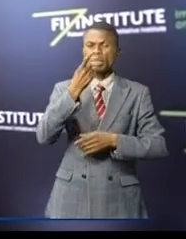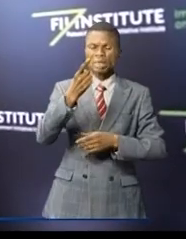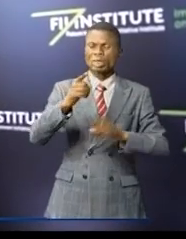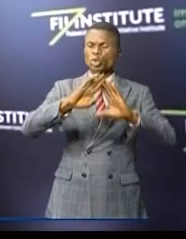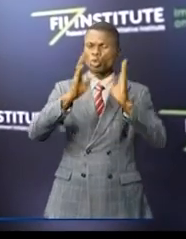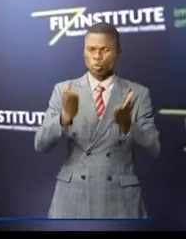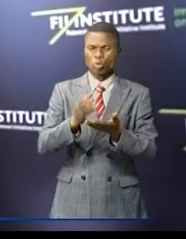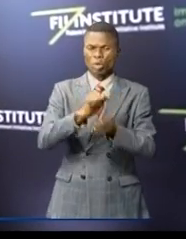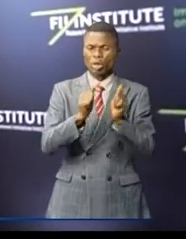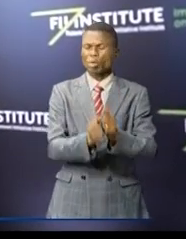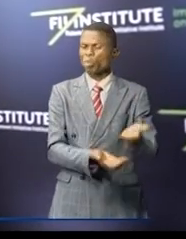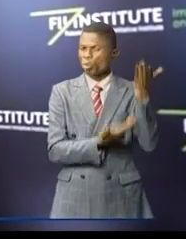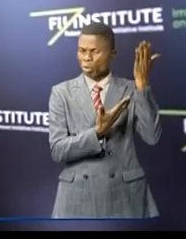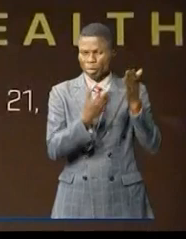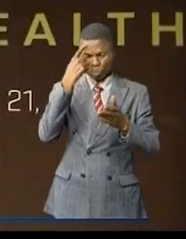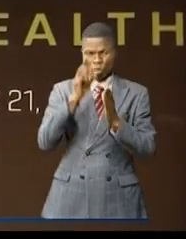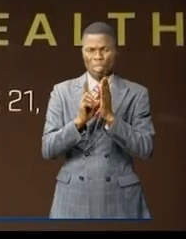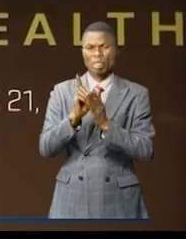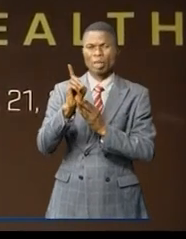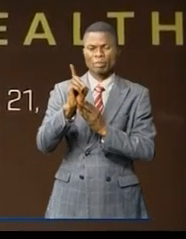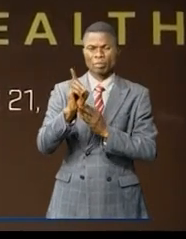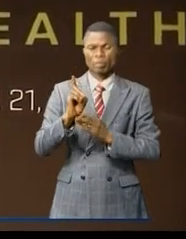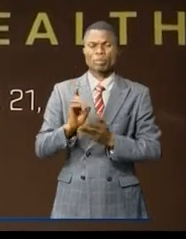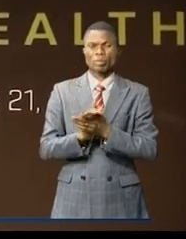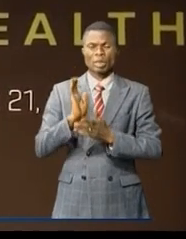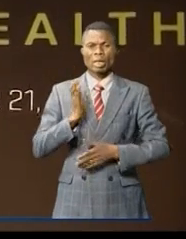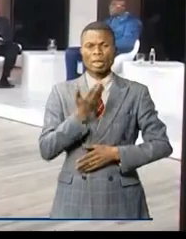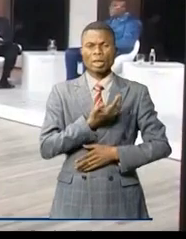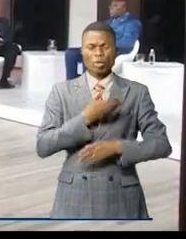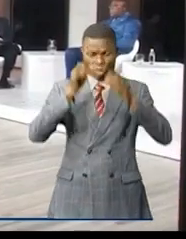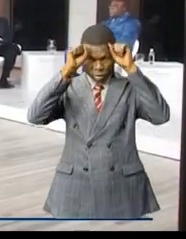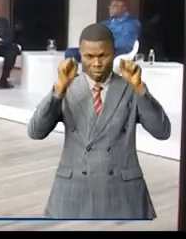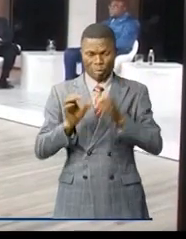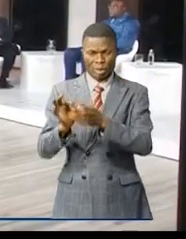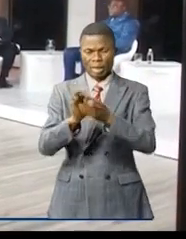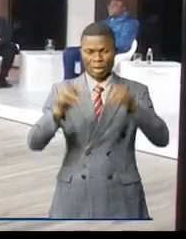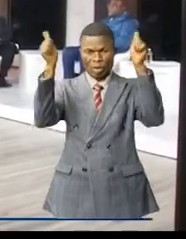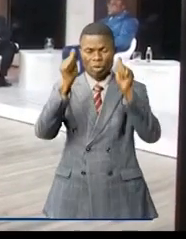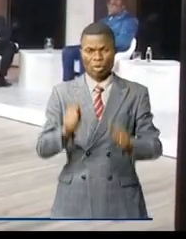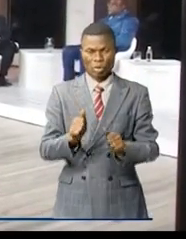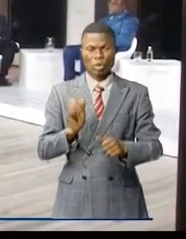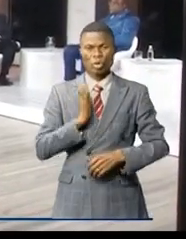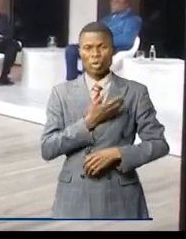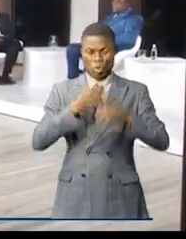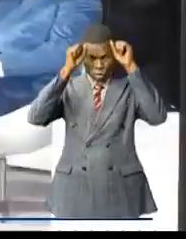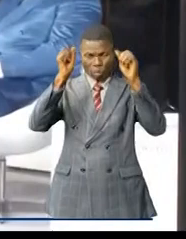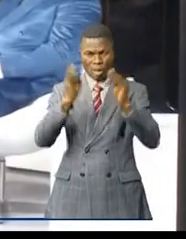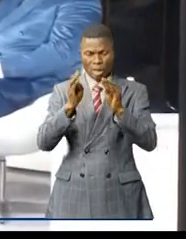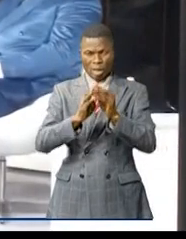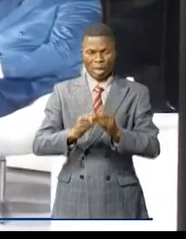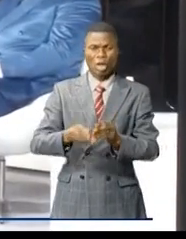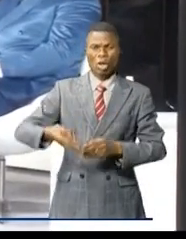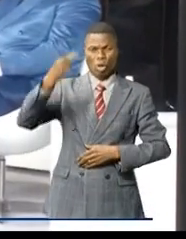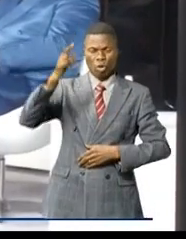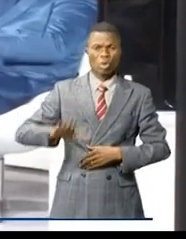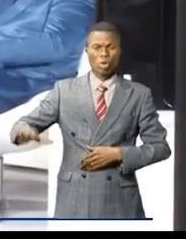sur les questions prioritaires de développement. Le président d'exercice de l'Union africaine comme le président du pays haute de l'Assemblée Générale des Nations Unies,